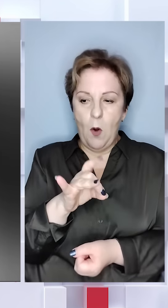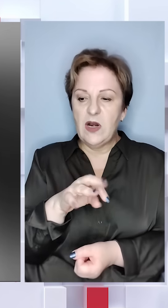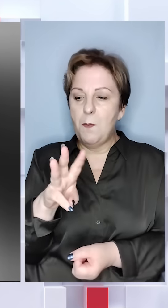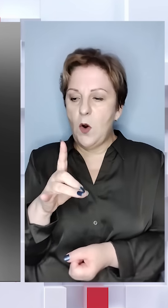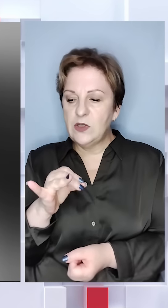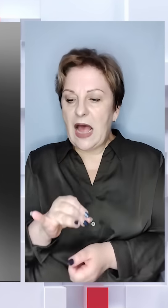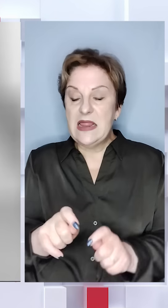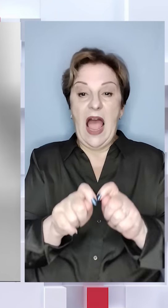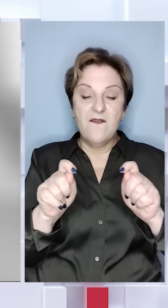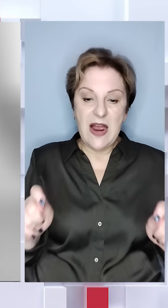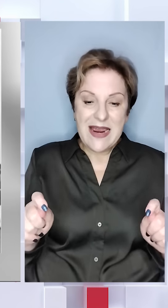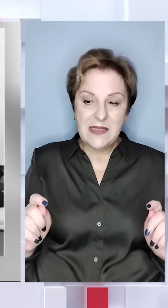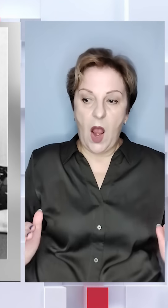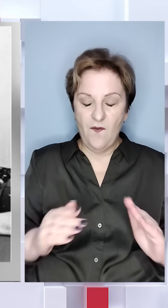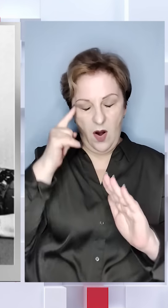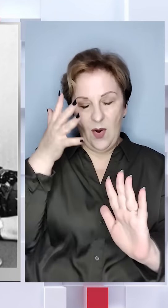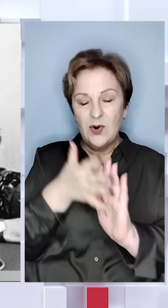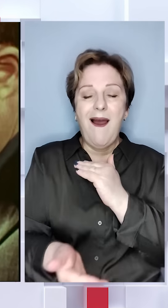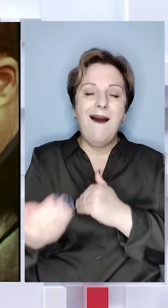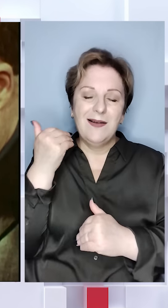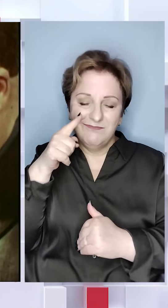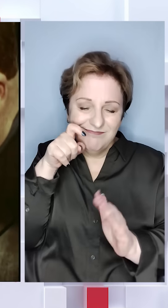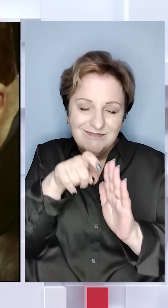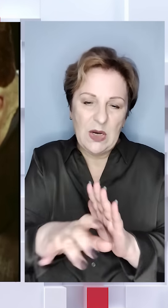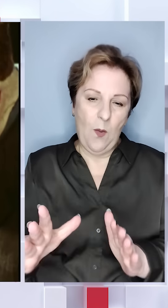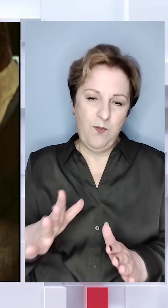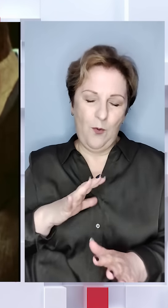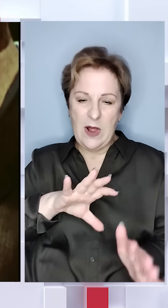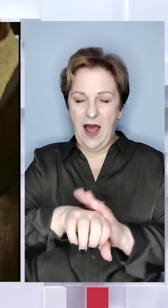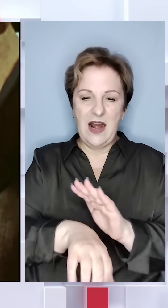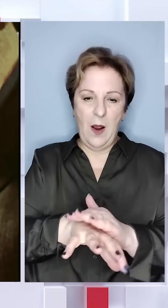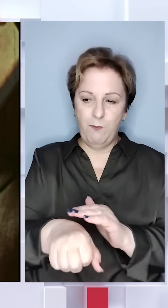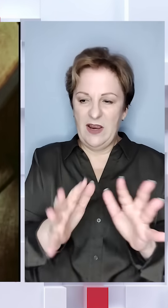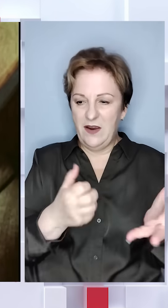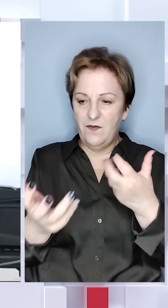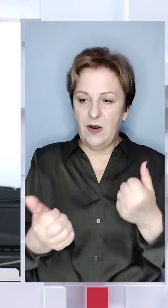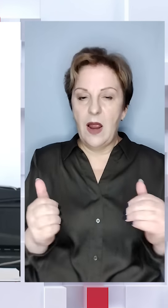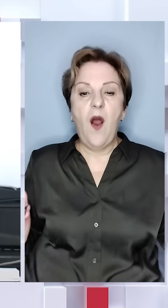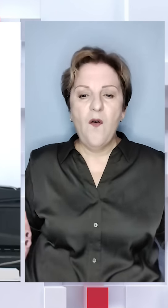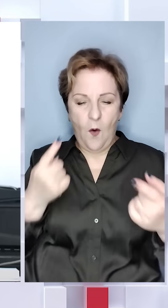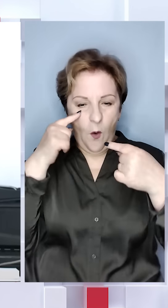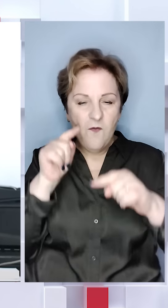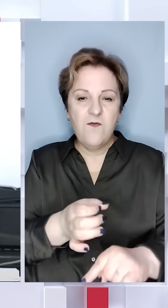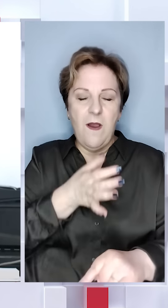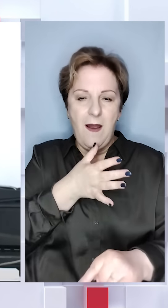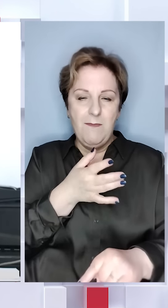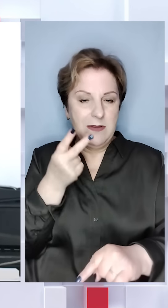Мозелевський відкрив курган, він зрозумів, до нього тут уже побували грабіжники. Кургани вабили